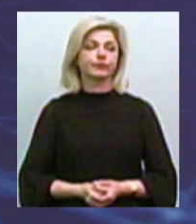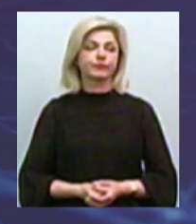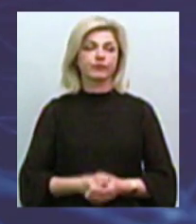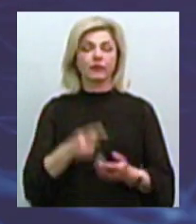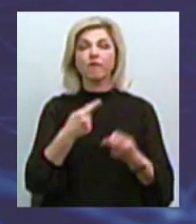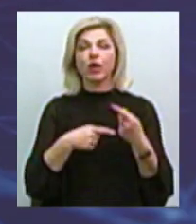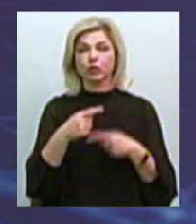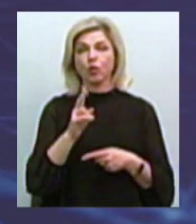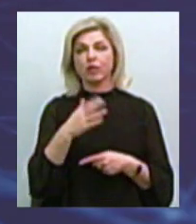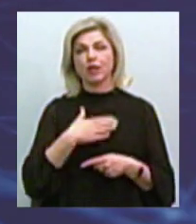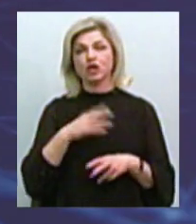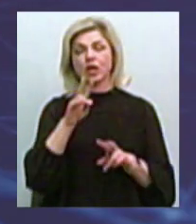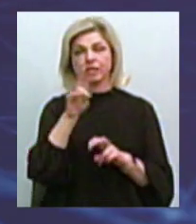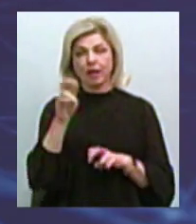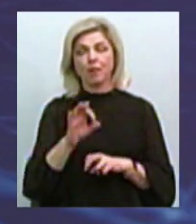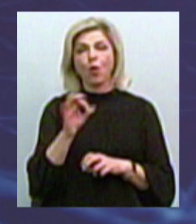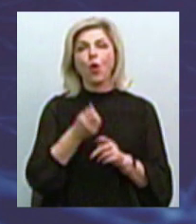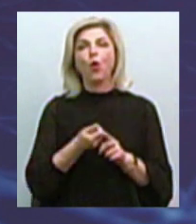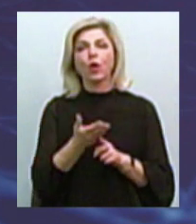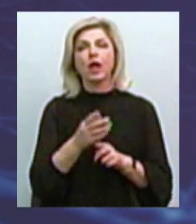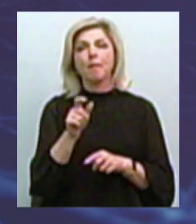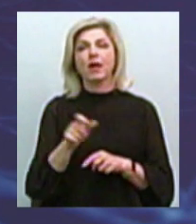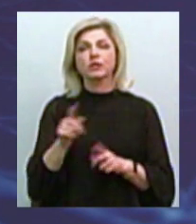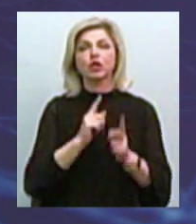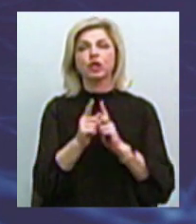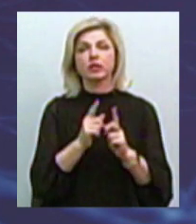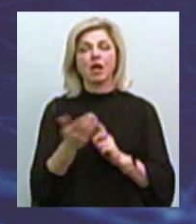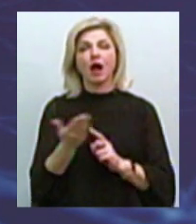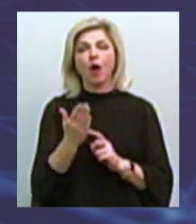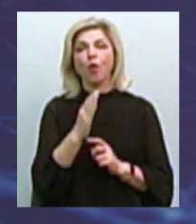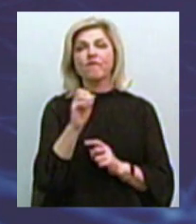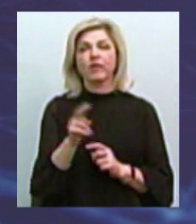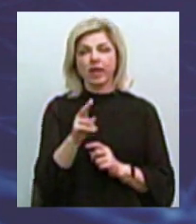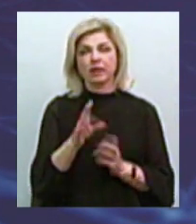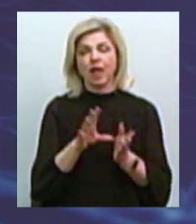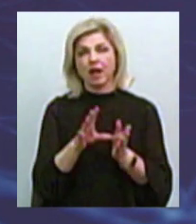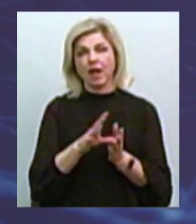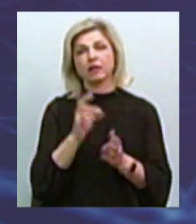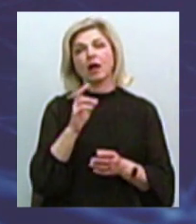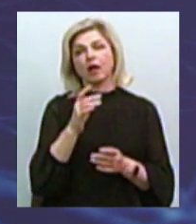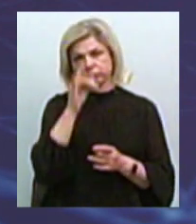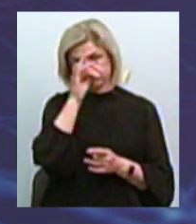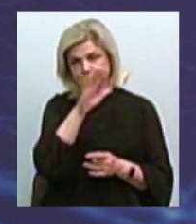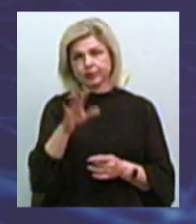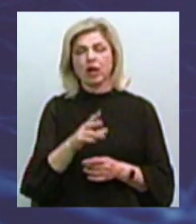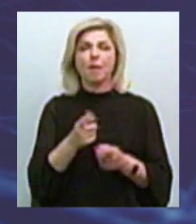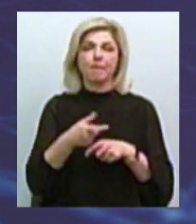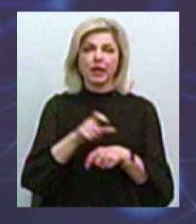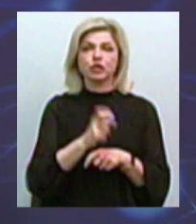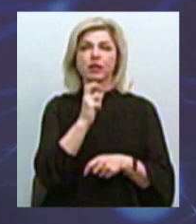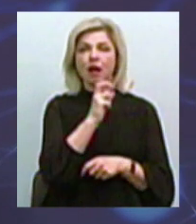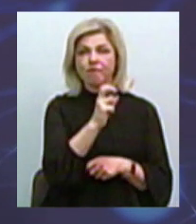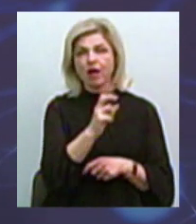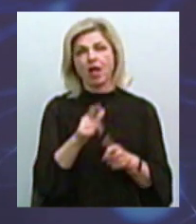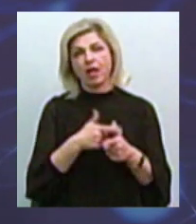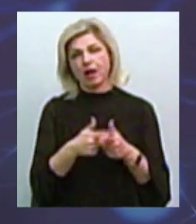нашої теми. Щодо кількості пасажирів, який вид електротранспорту більш популярний? Більше перевозити трамваєми чи